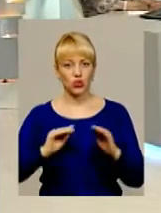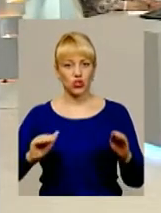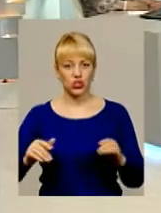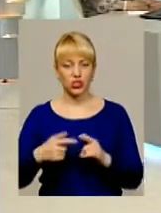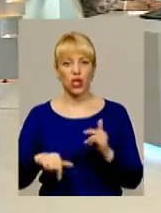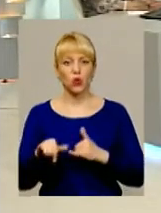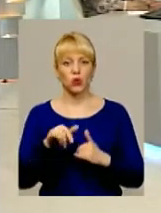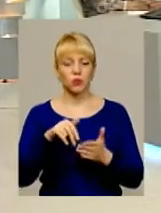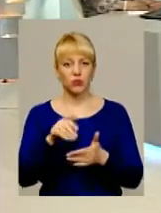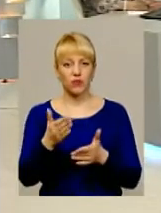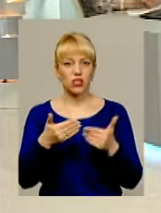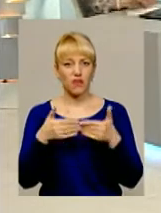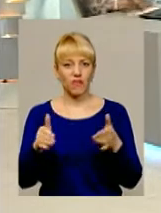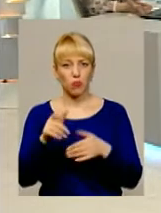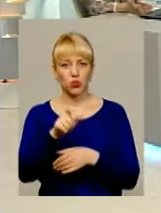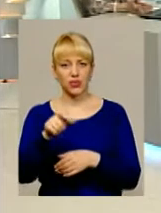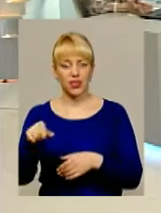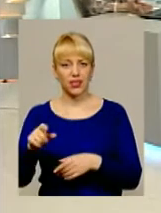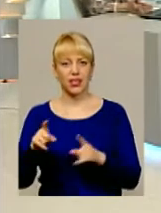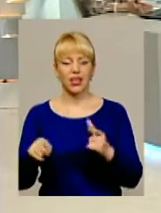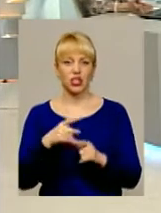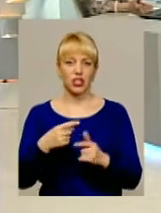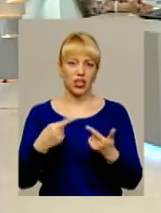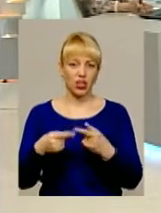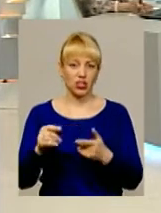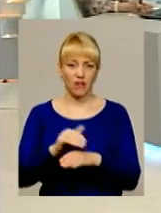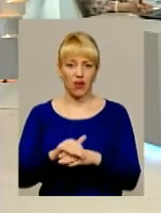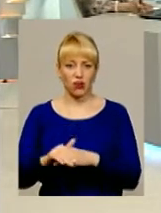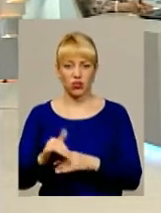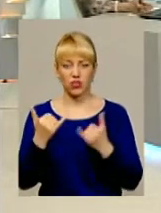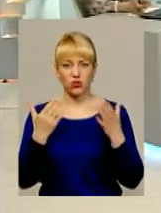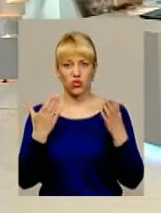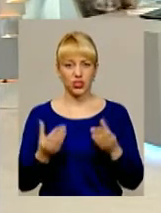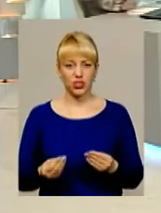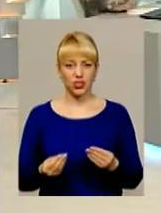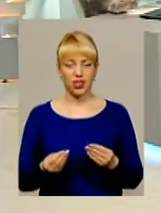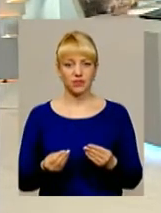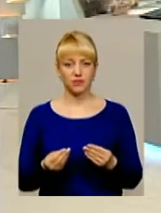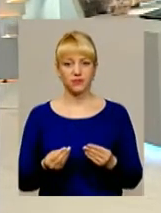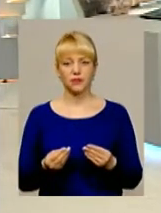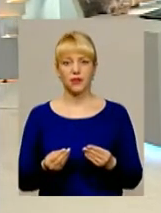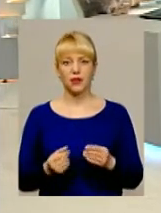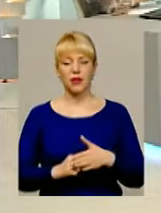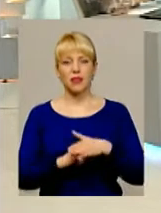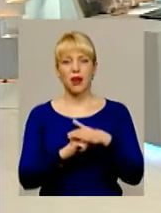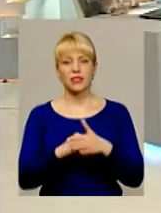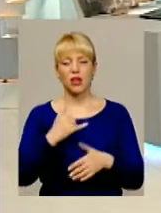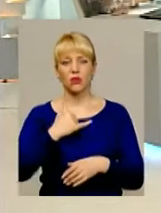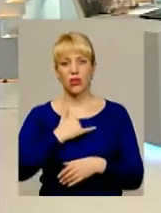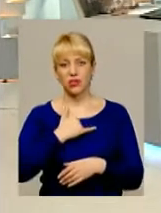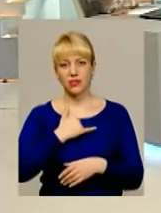ваші випускники, чи, можливо, якісь інші фактори? На сьогоднішній база в нас